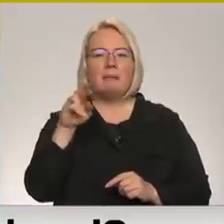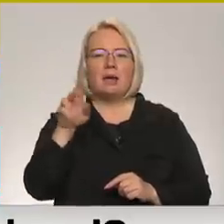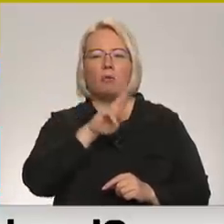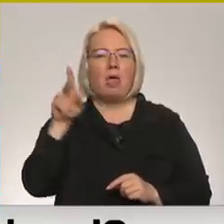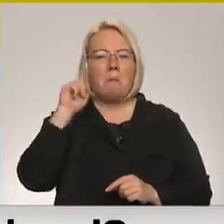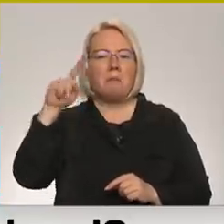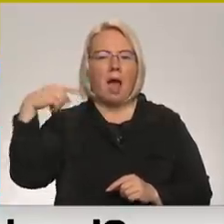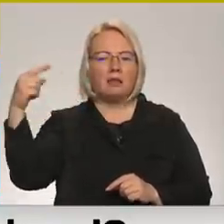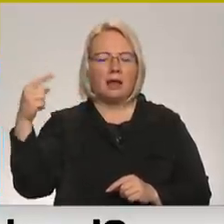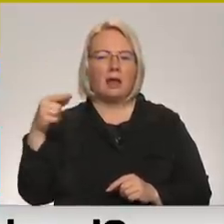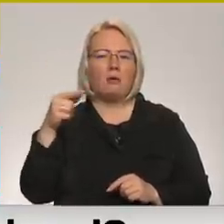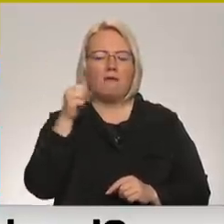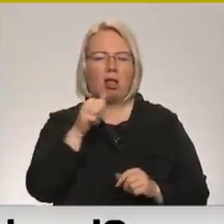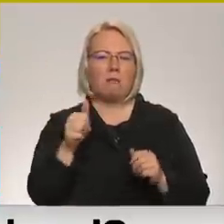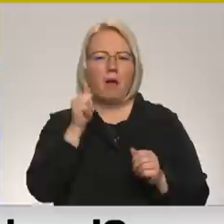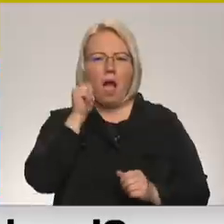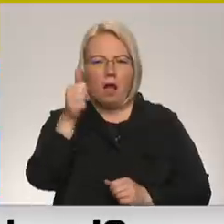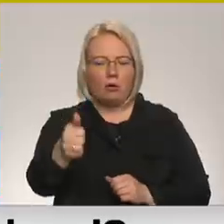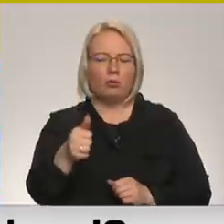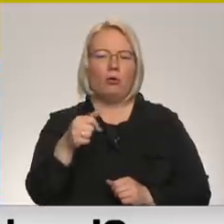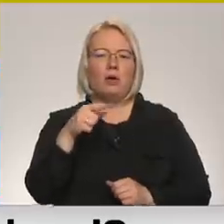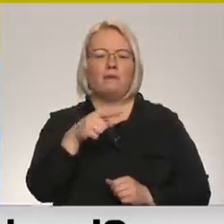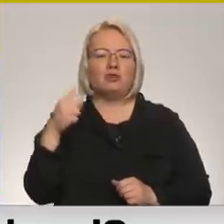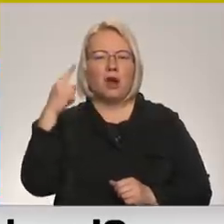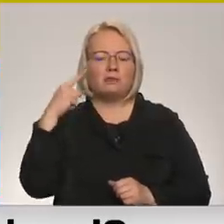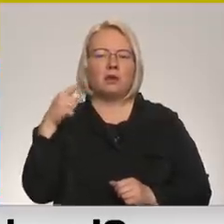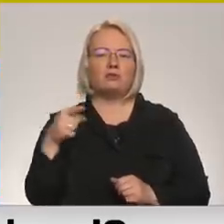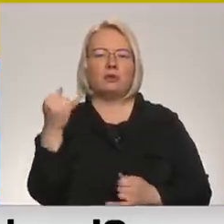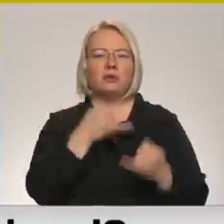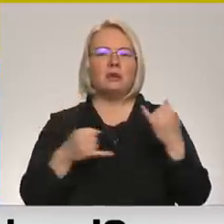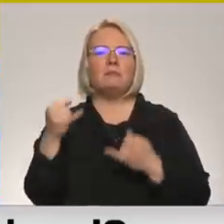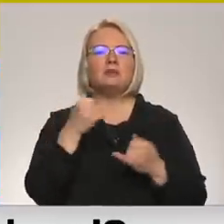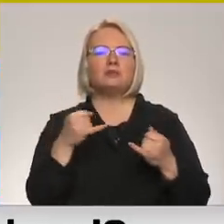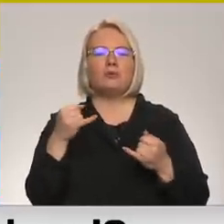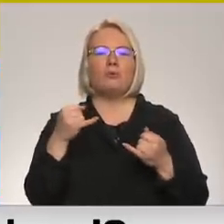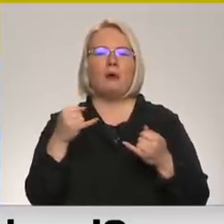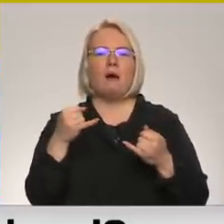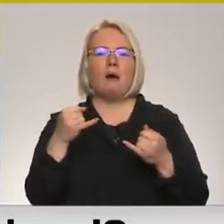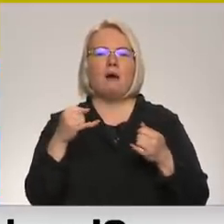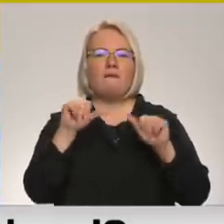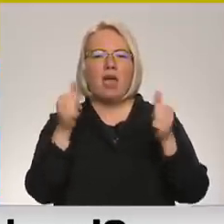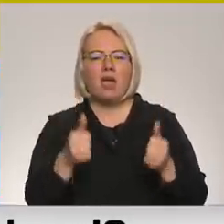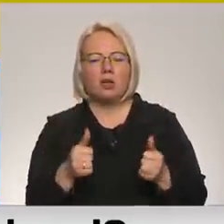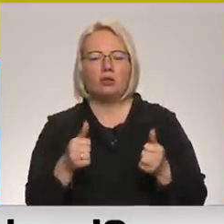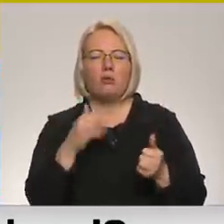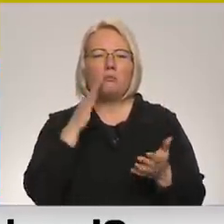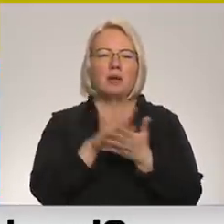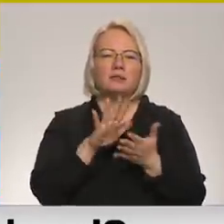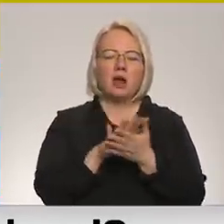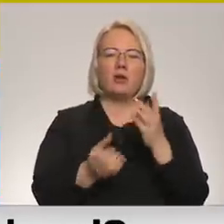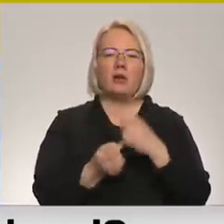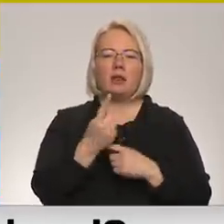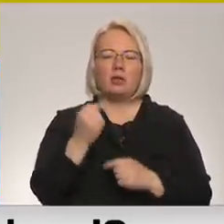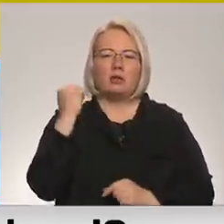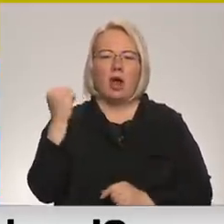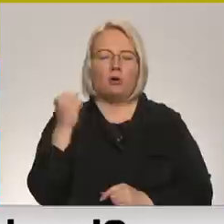viņš tomēr apzinās arī šos kodoli ieroķu un kodoli piesārņojumu radītos draudus, ne tikai pašai